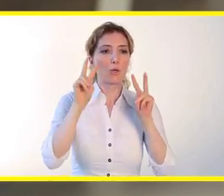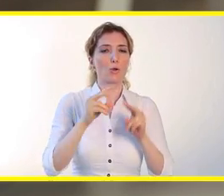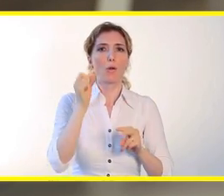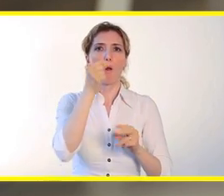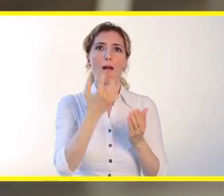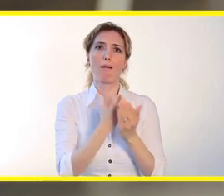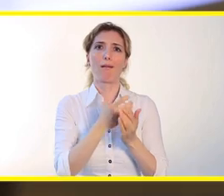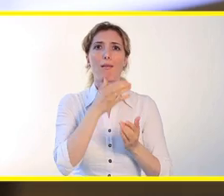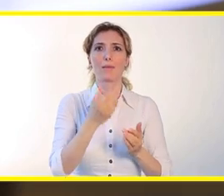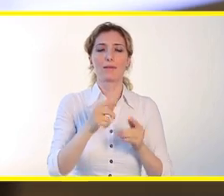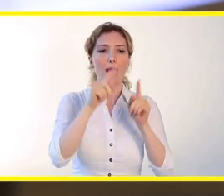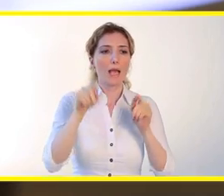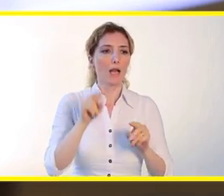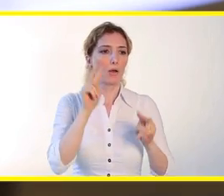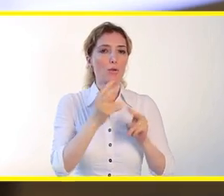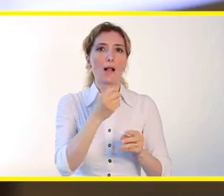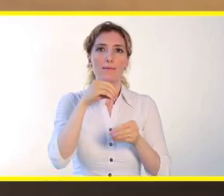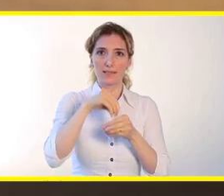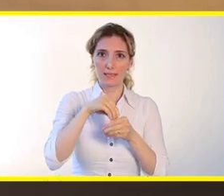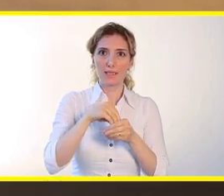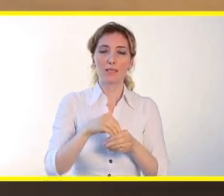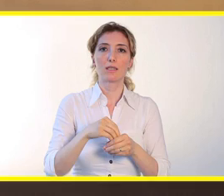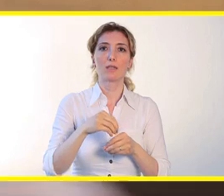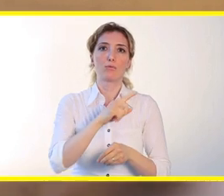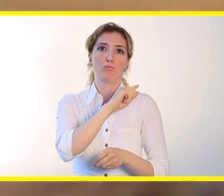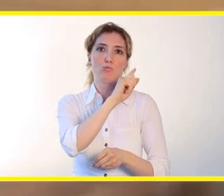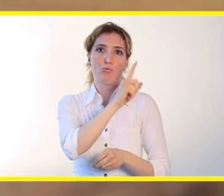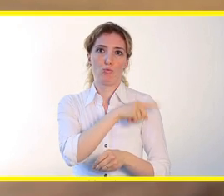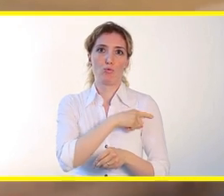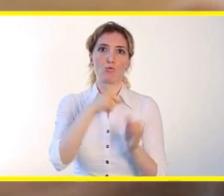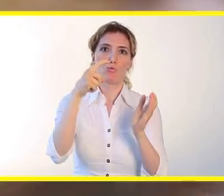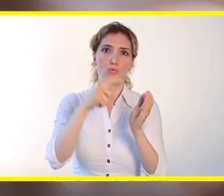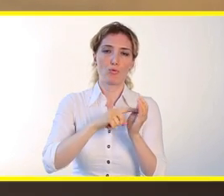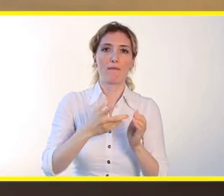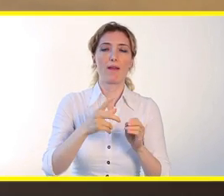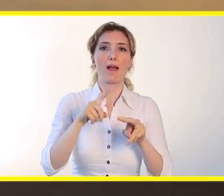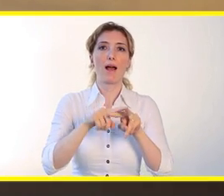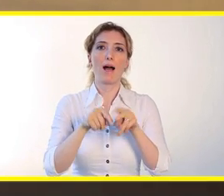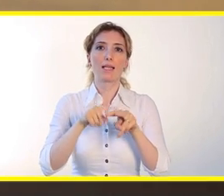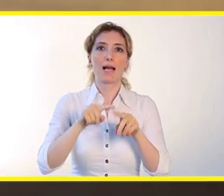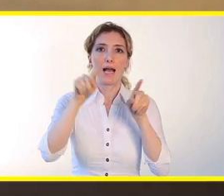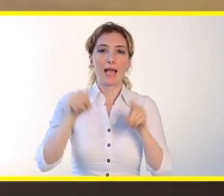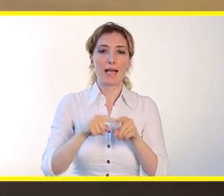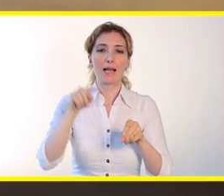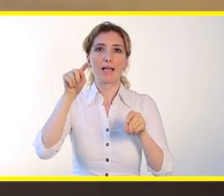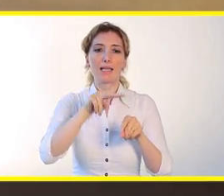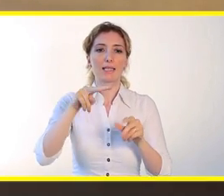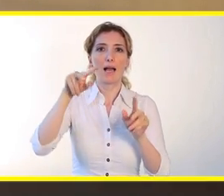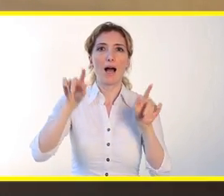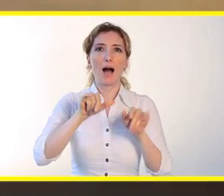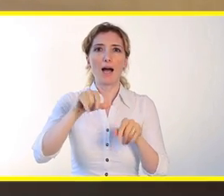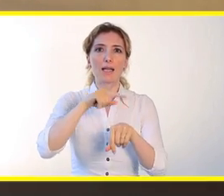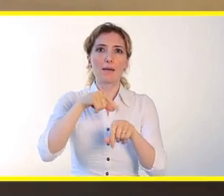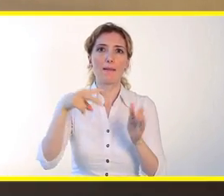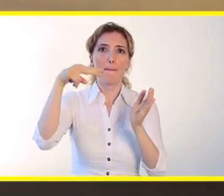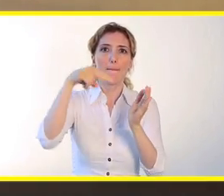kaydedebilirsiniz. Ekran görüntüsünü almak için güç tuşuna ve ana ekrana geçiş tuşuna aynı anda basmanız yeterli.